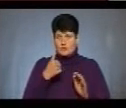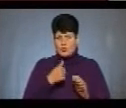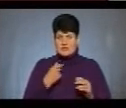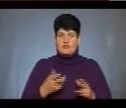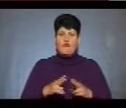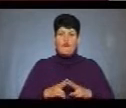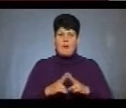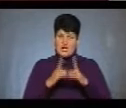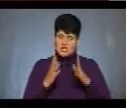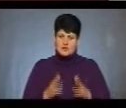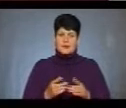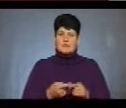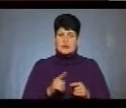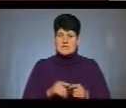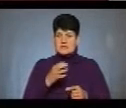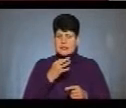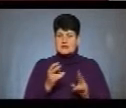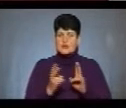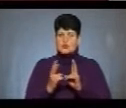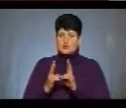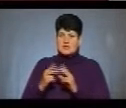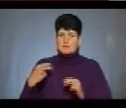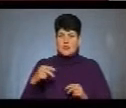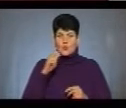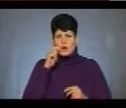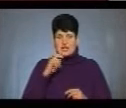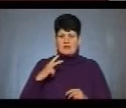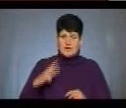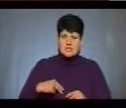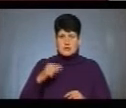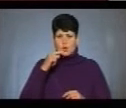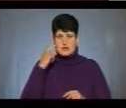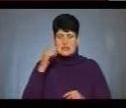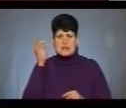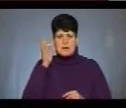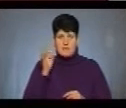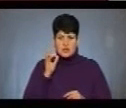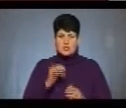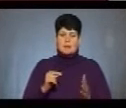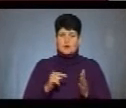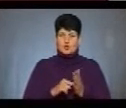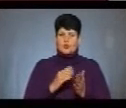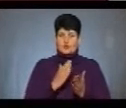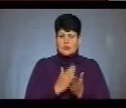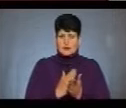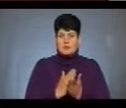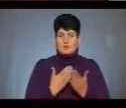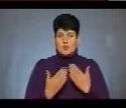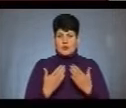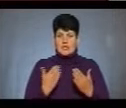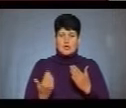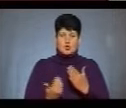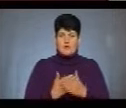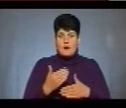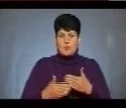Офісі президента України. Це зустріч президентів України, Франції, Росії та Німеччини. Метою переговорів у нормандському форматі є нова